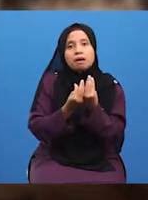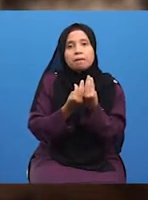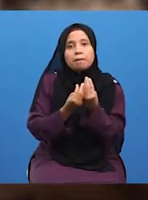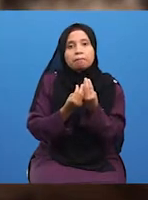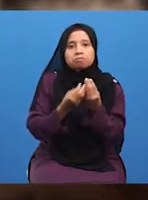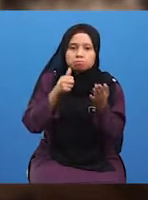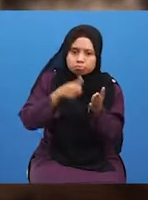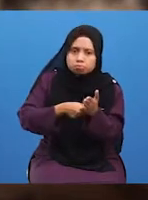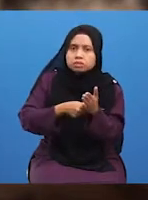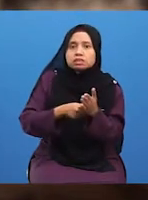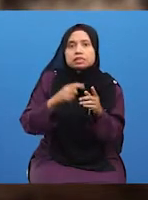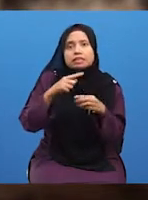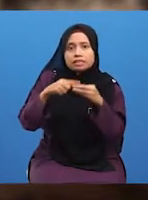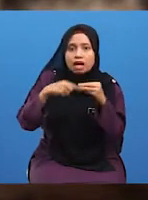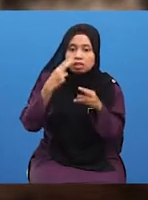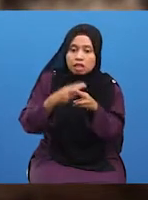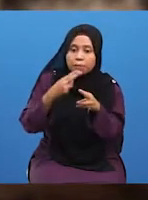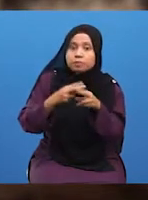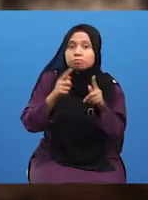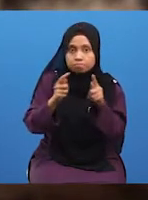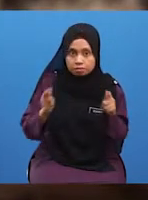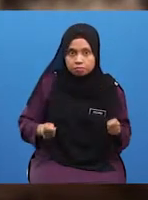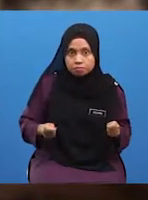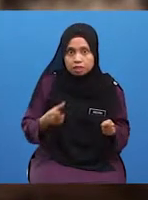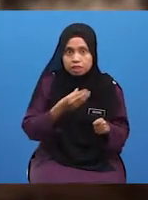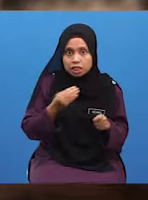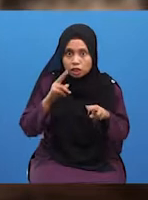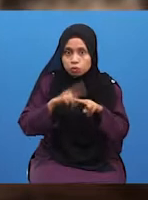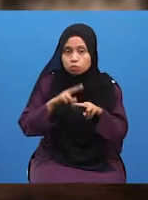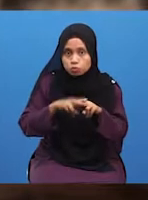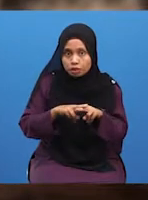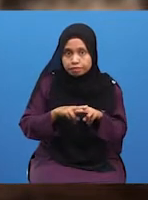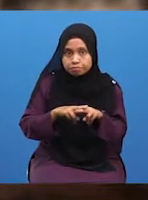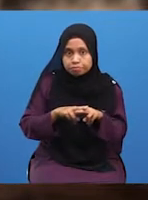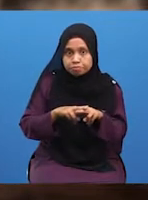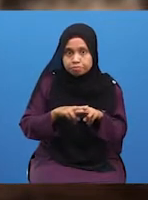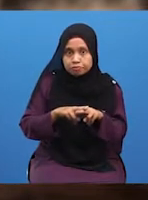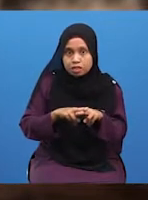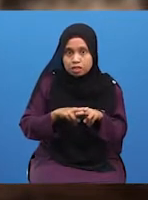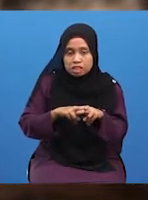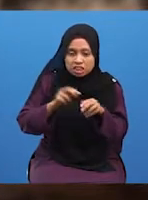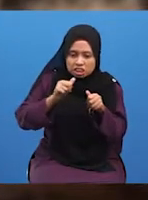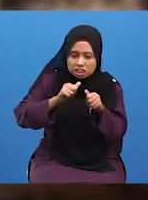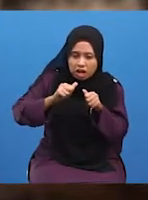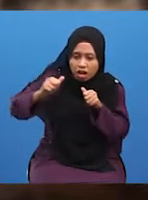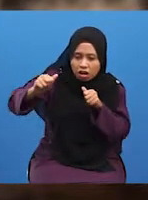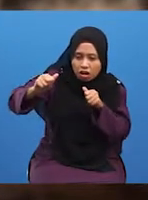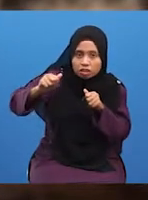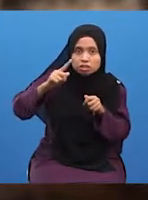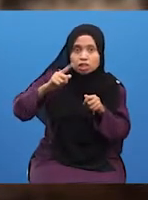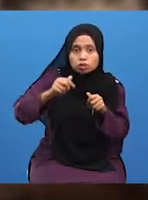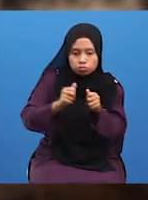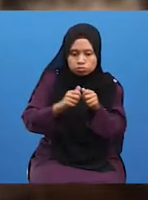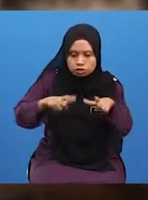Penekanan Al-Mas'udi tentang nama-nama tempat dan kedudukannya, jarak antara